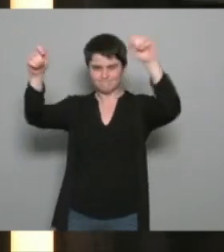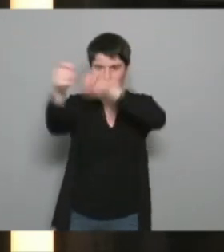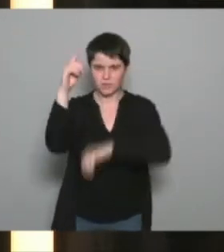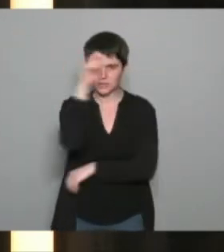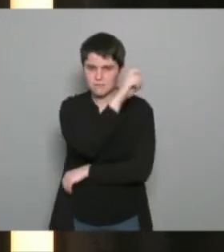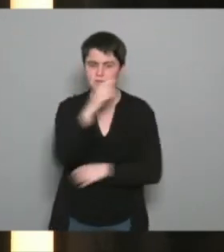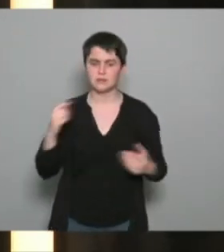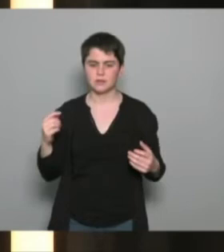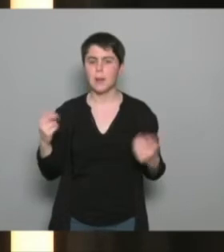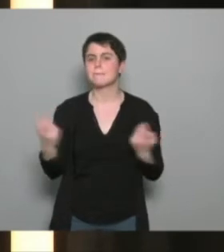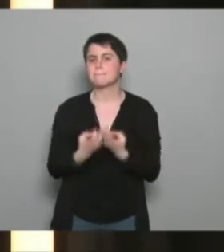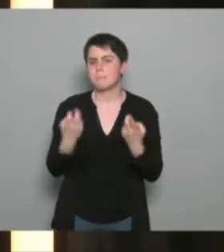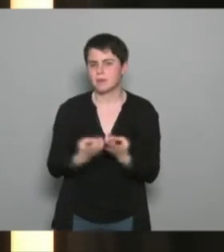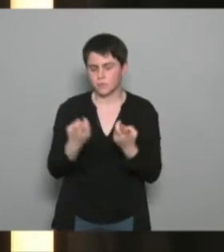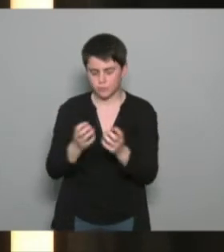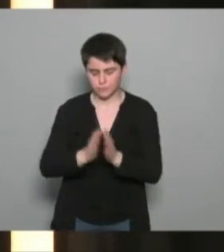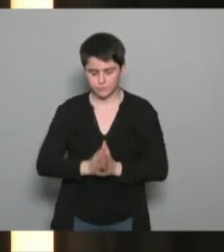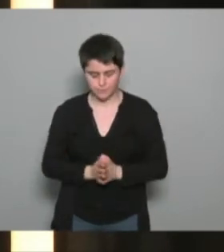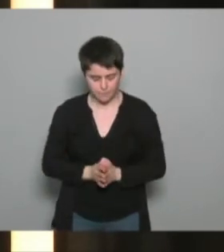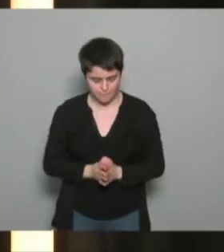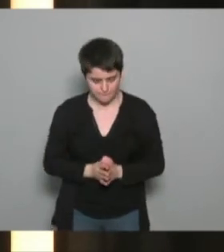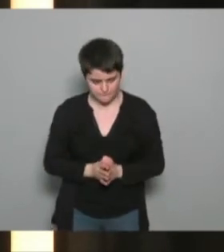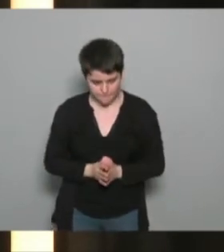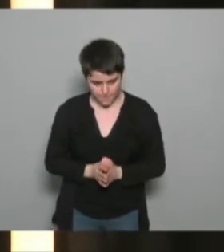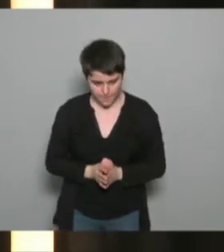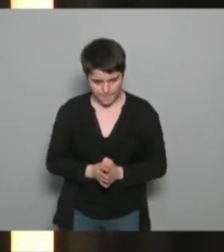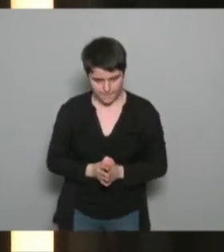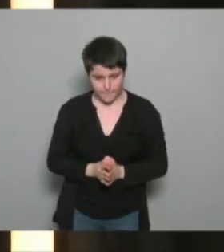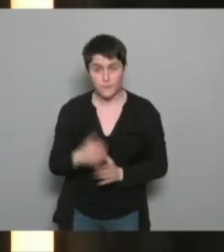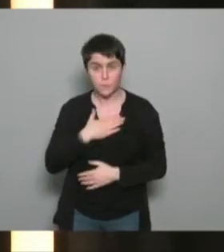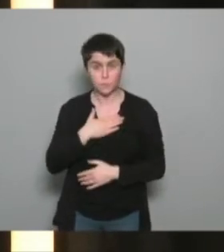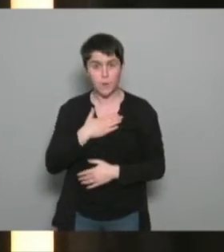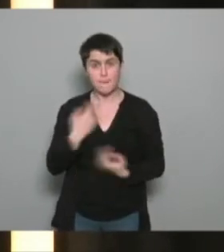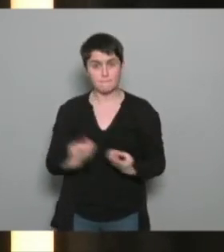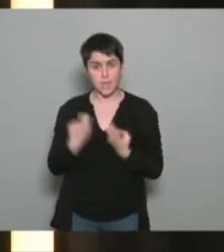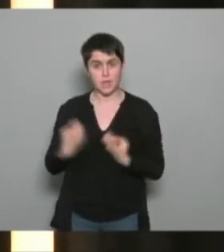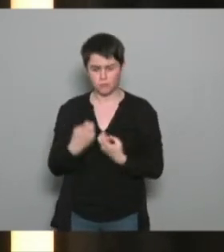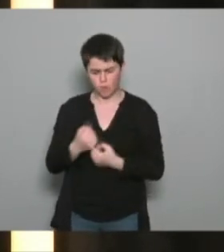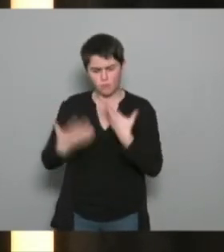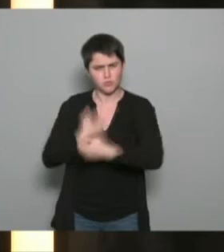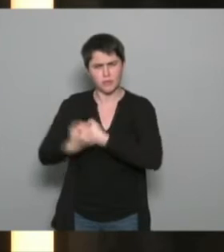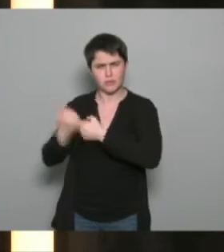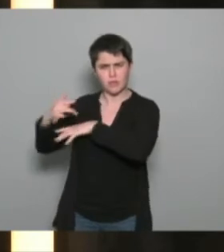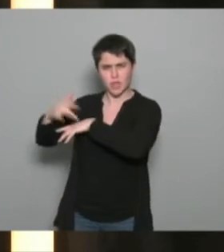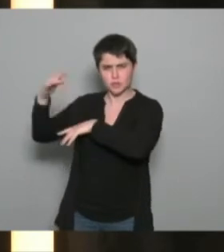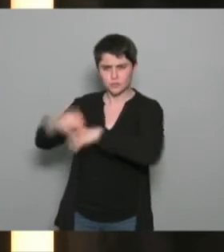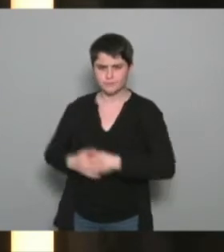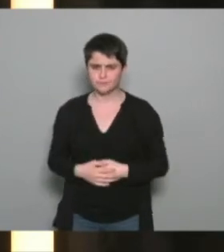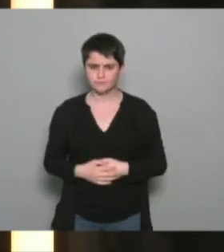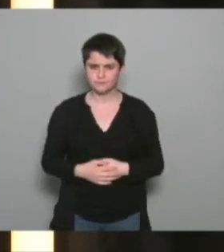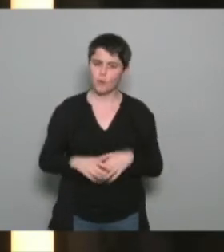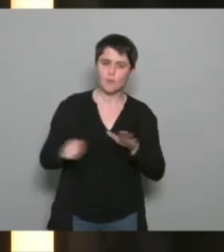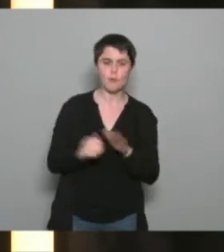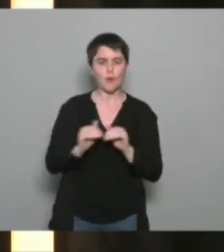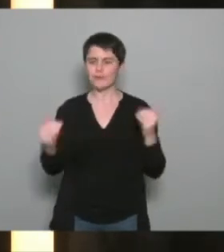professions je vais prendre juste un petit exemple si on est que j'ai que j'ai connu déjà il a plusieurs années autour d'une table quand on se